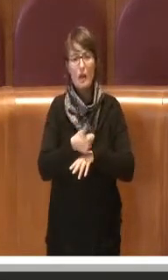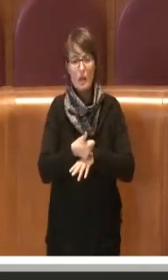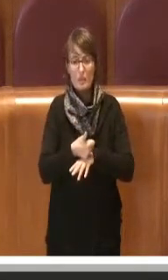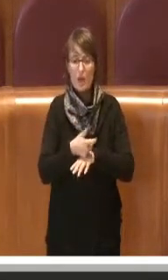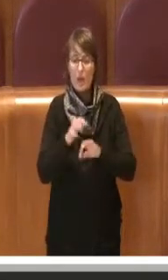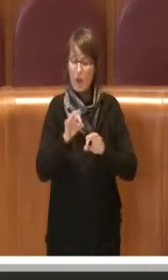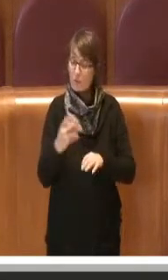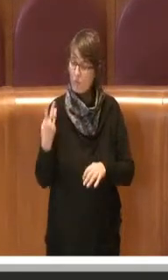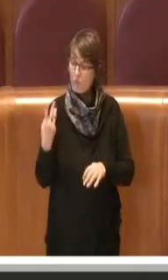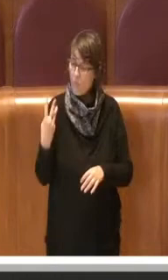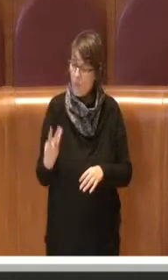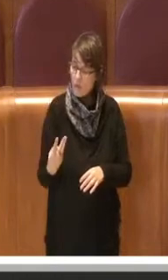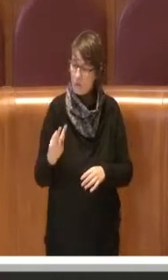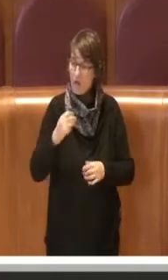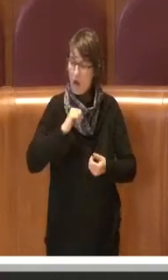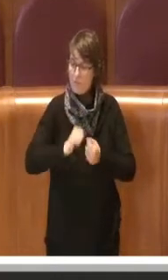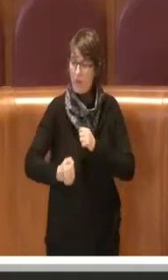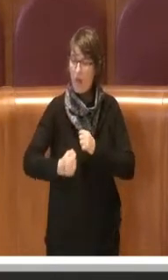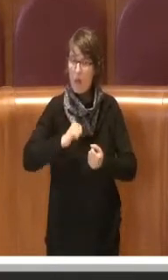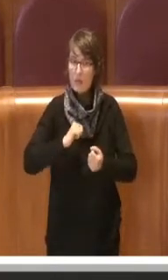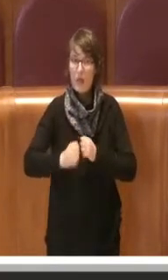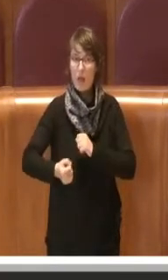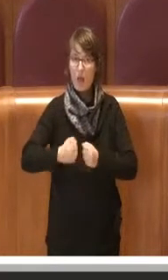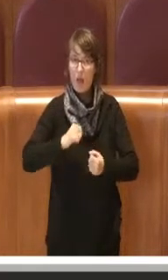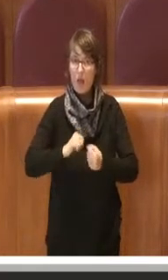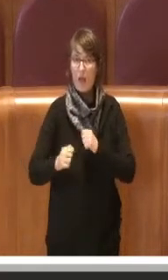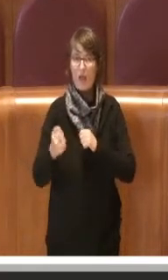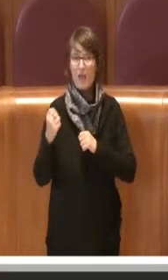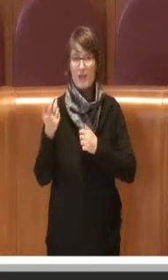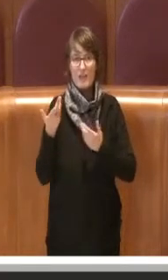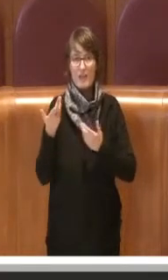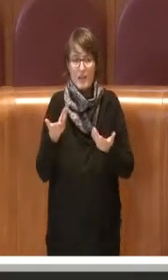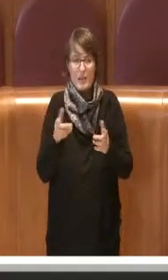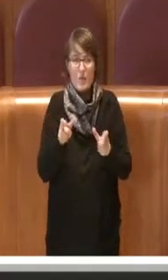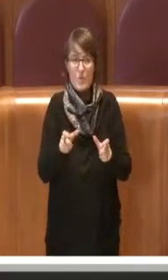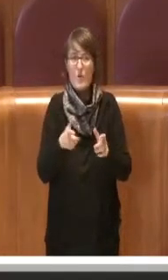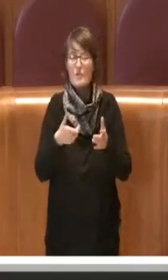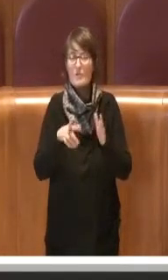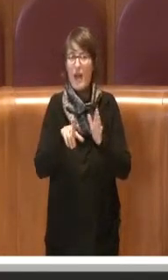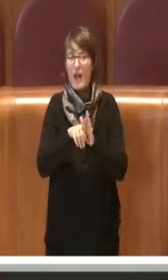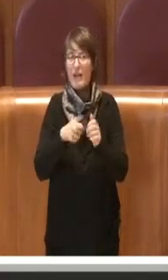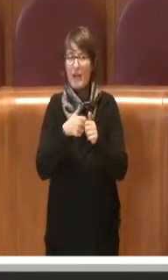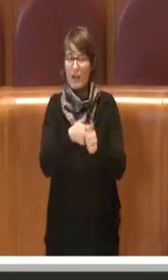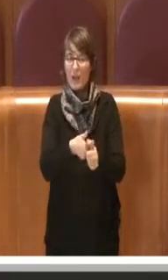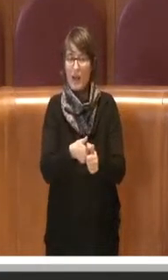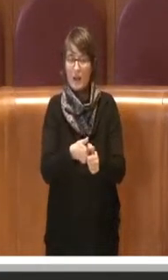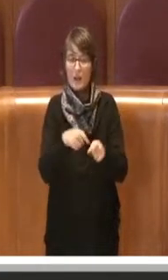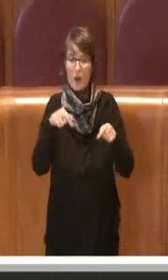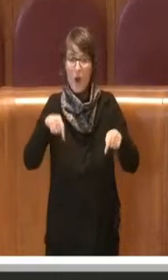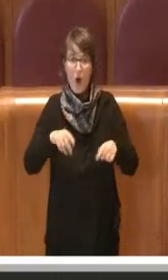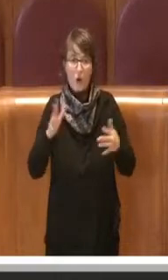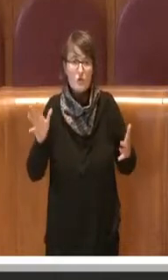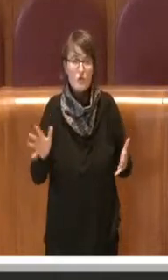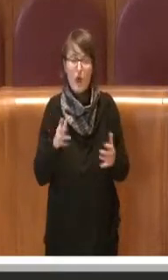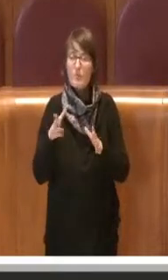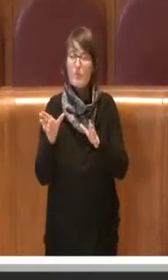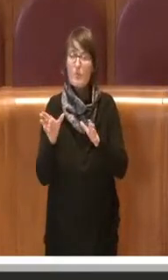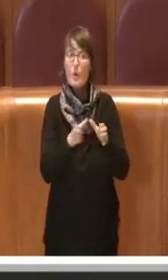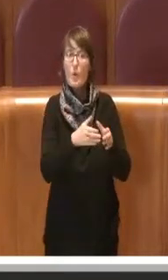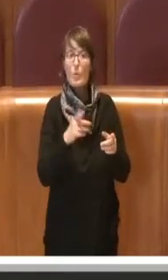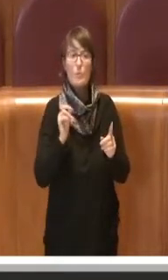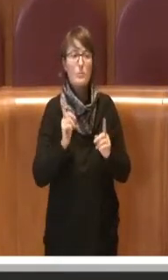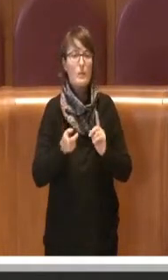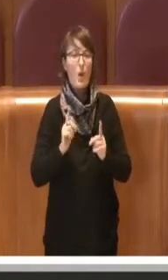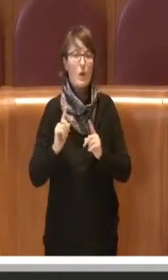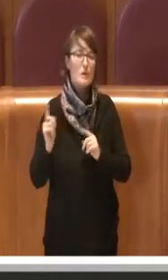questi quattro anni e io almeno oggi mi sarei aspettato da parte di tutti i gruppi politici almeno questo e invece non c'è